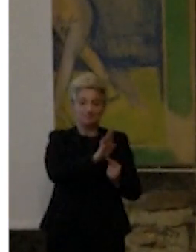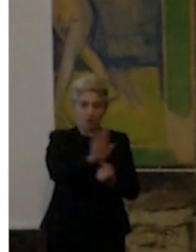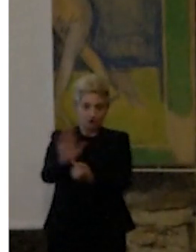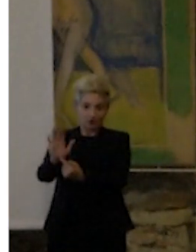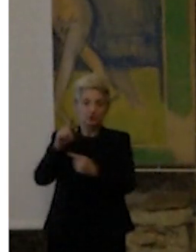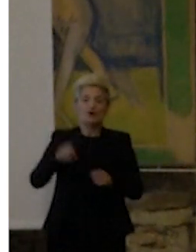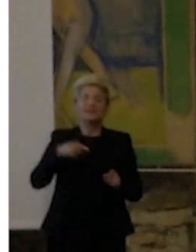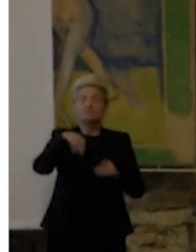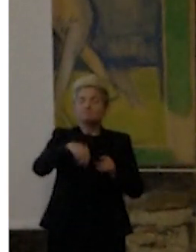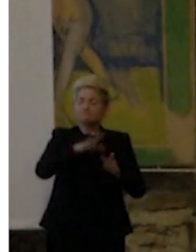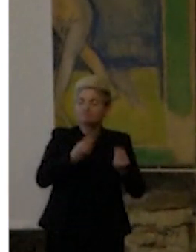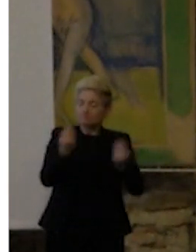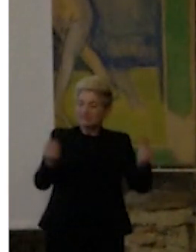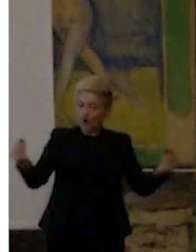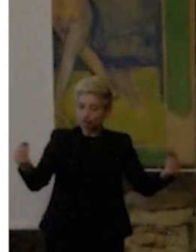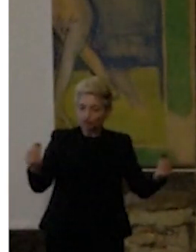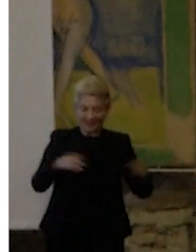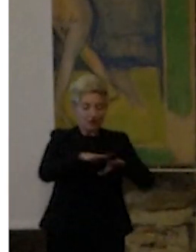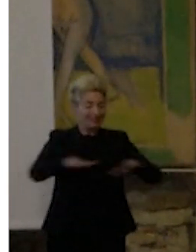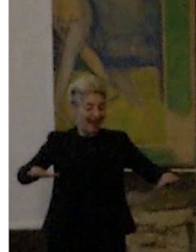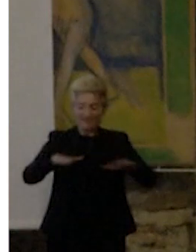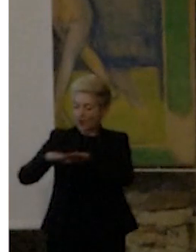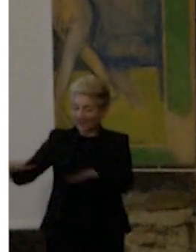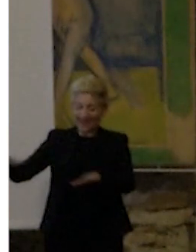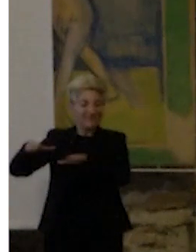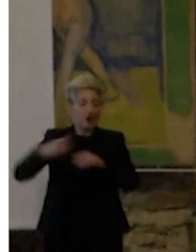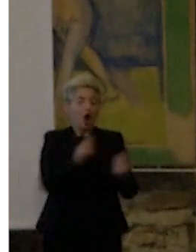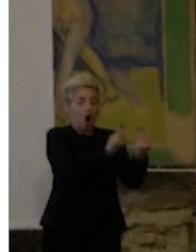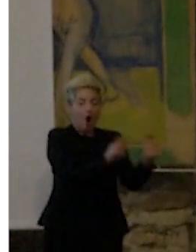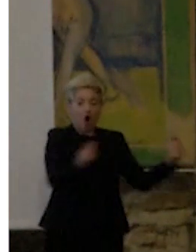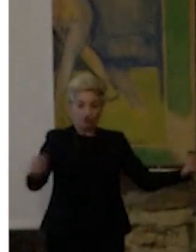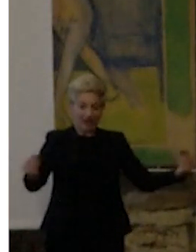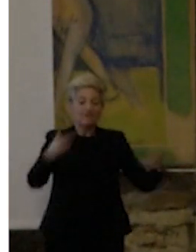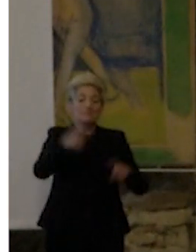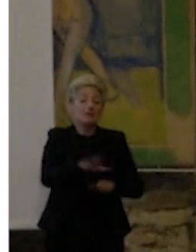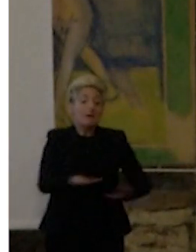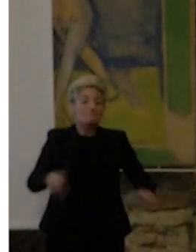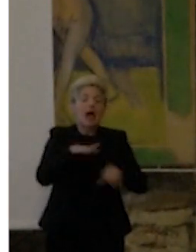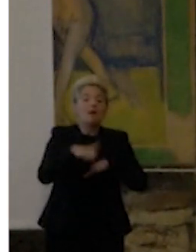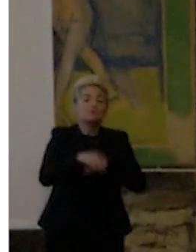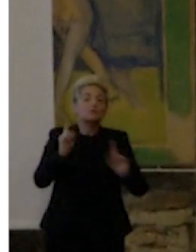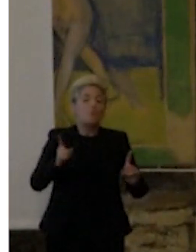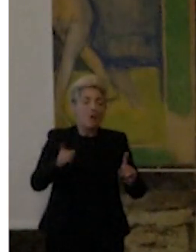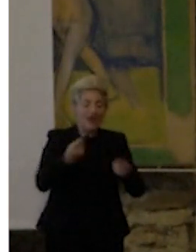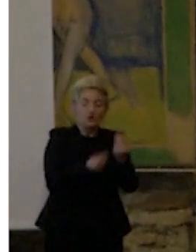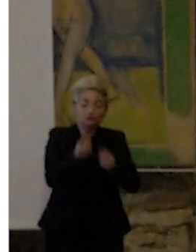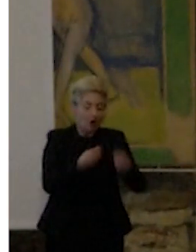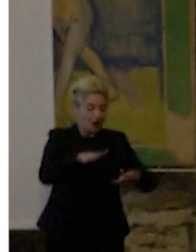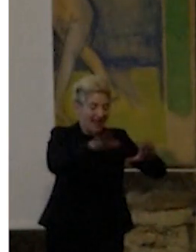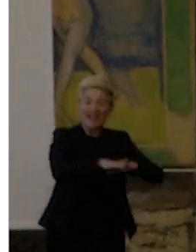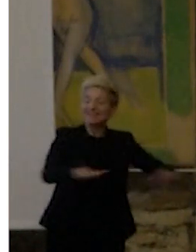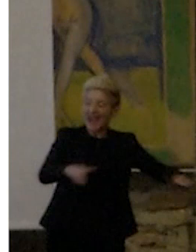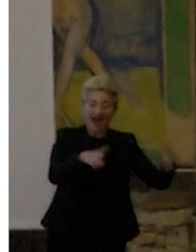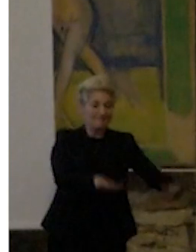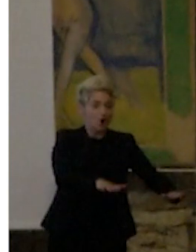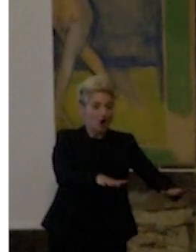gli oggetti messi su tavoli perché i bambini sono abituati a giocare con le cose sul tavolo. E anche per questo ci sono dei tavoli qua perché